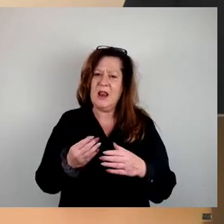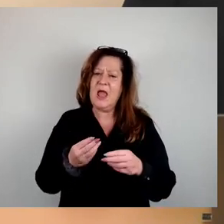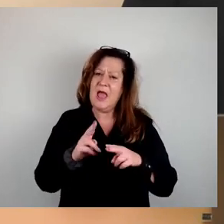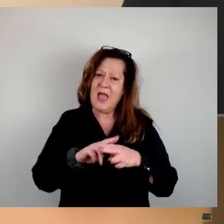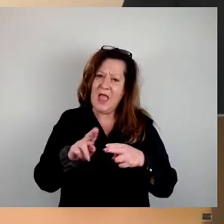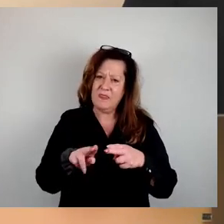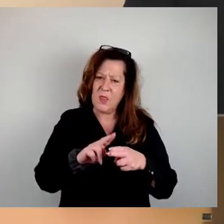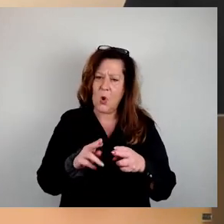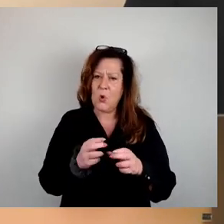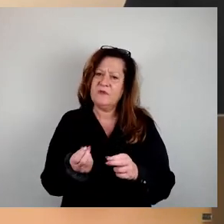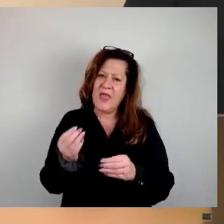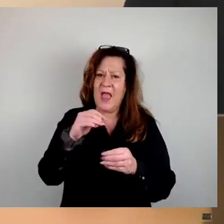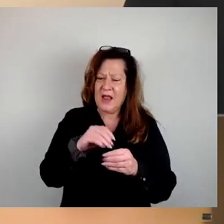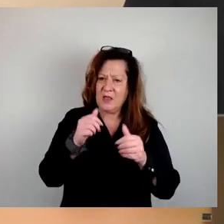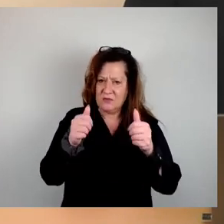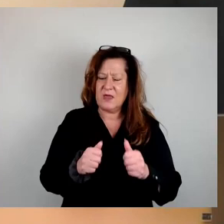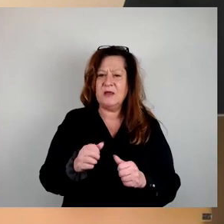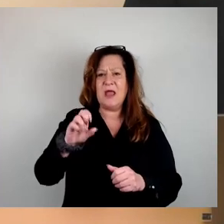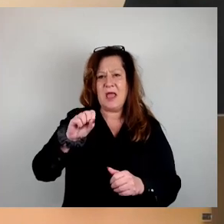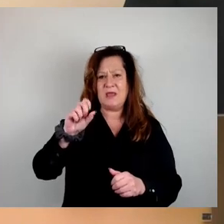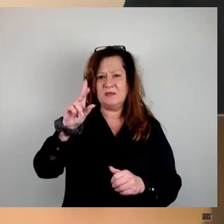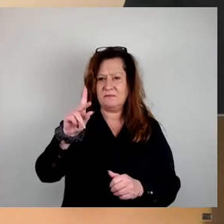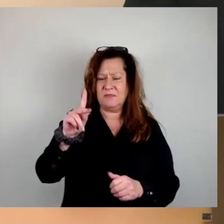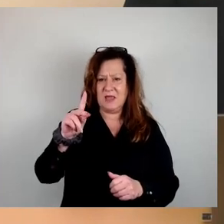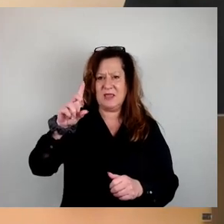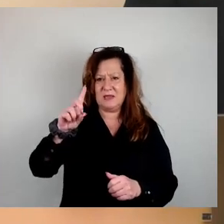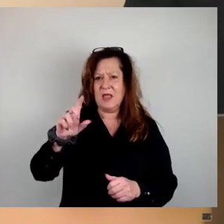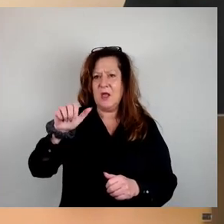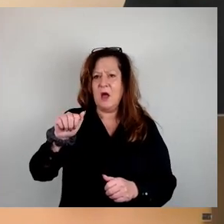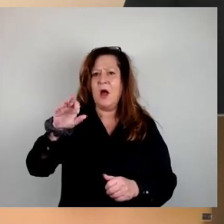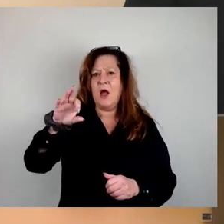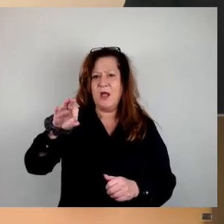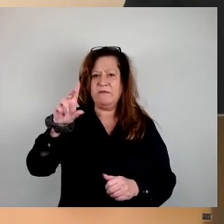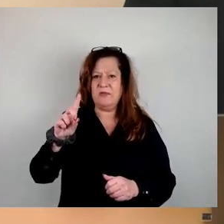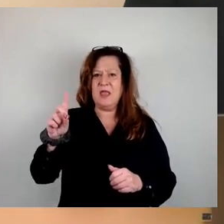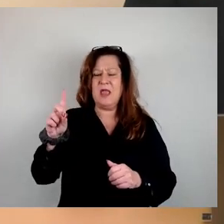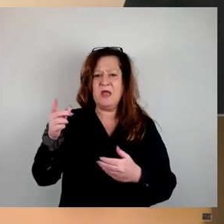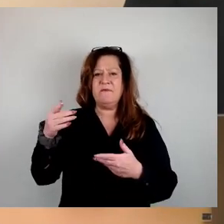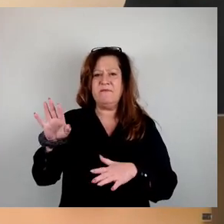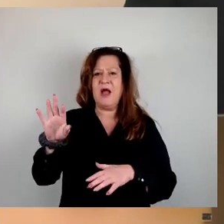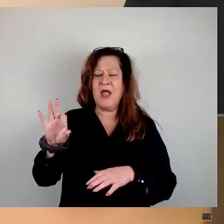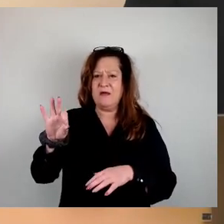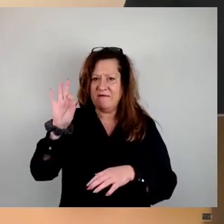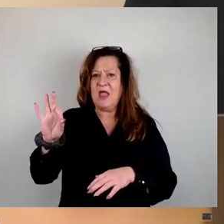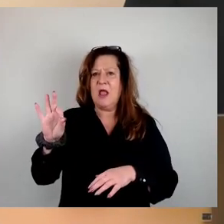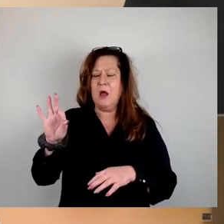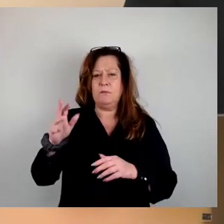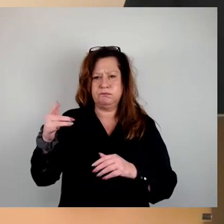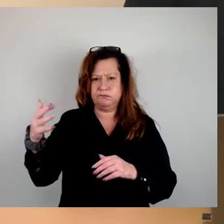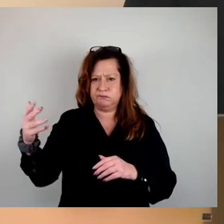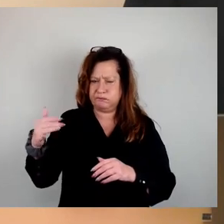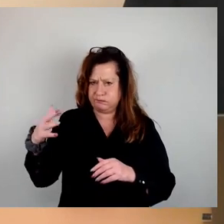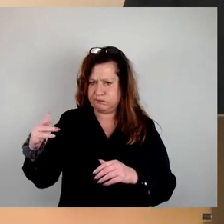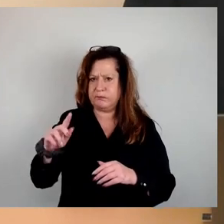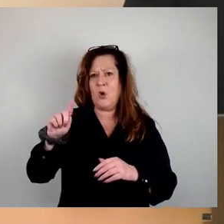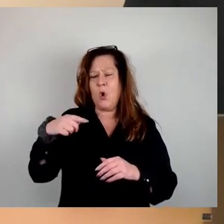von SPD, Freie Wähler, Freie Bürger, AfD, die eingebracht werden können. Und dann steigen wir in die Fraktionsrunde ein, die mit Bündnis 90 die Grünen